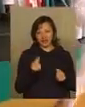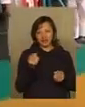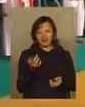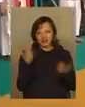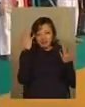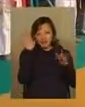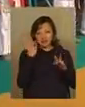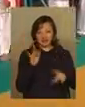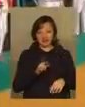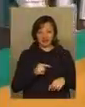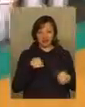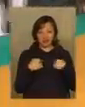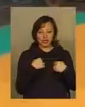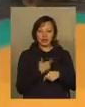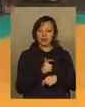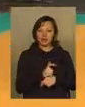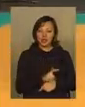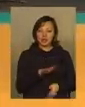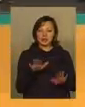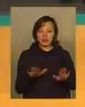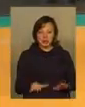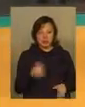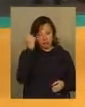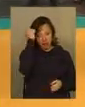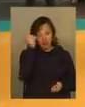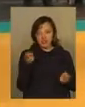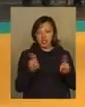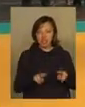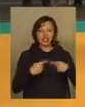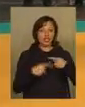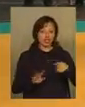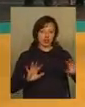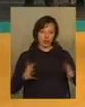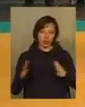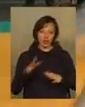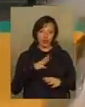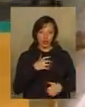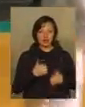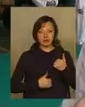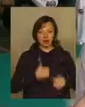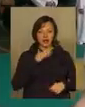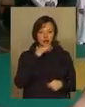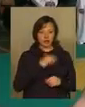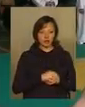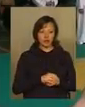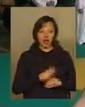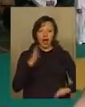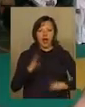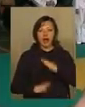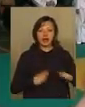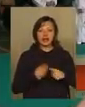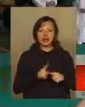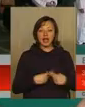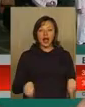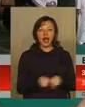пошкодженням, не вартим уваги. Більше місця у пам'яті спортсменів захоплять інші події, яких було для них на цих змаганнях досить. Карате – це такий вид,